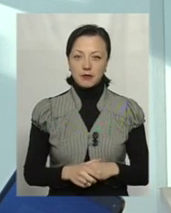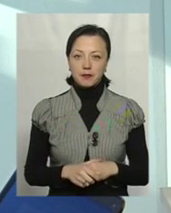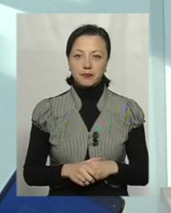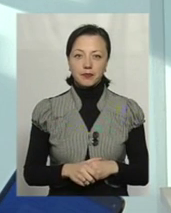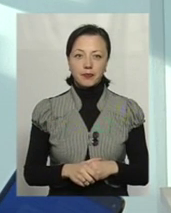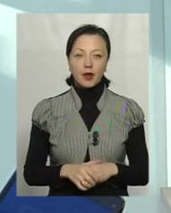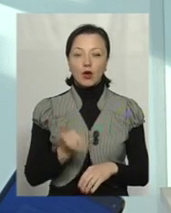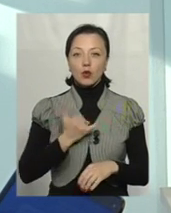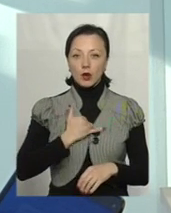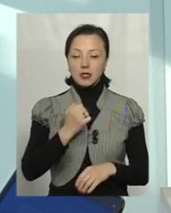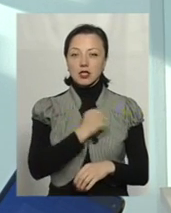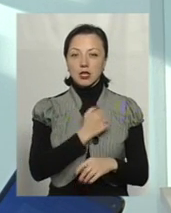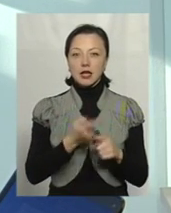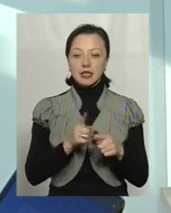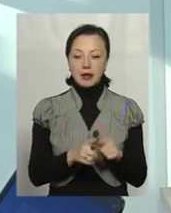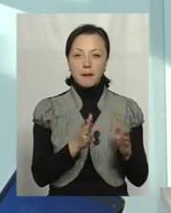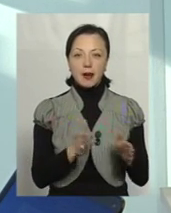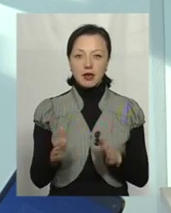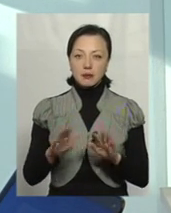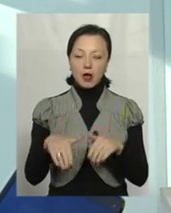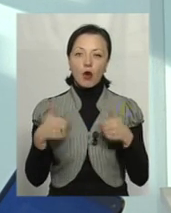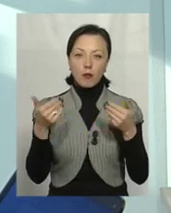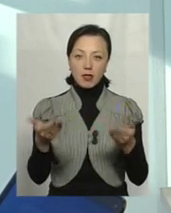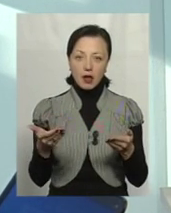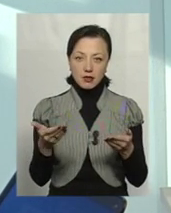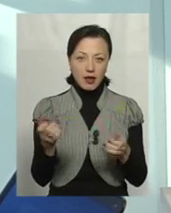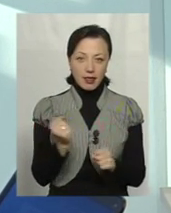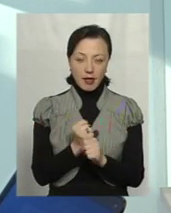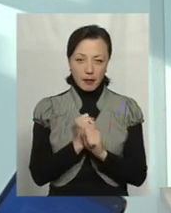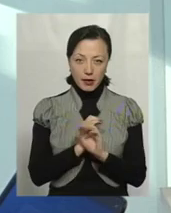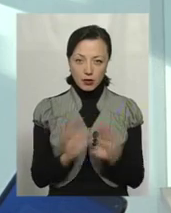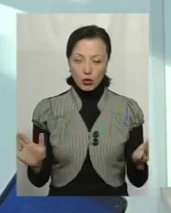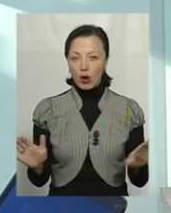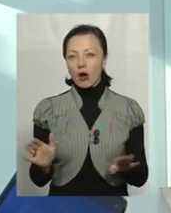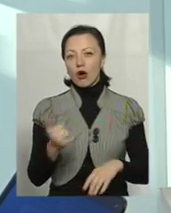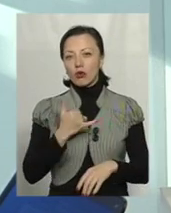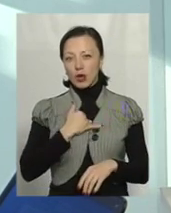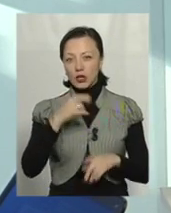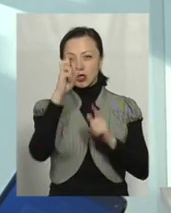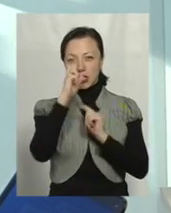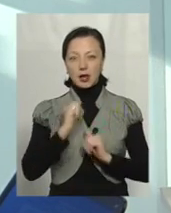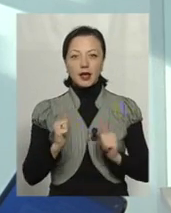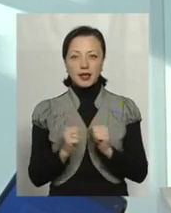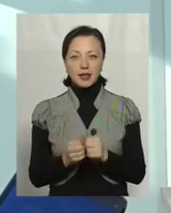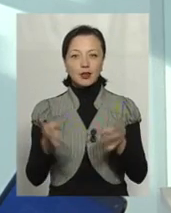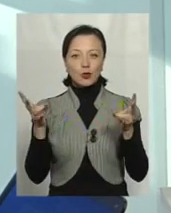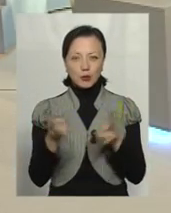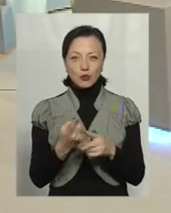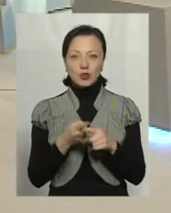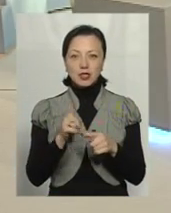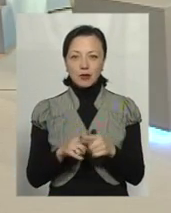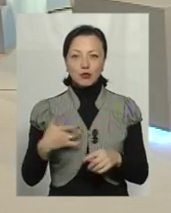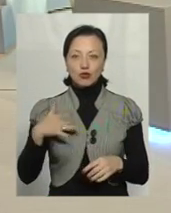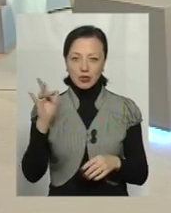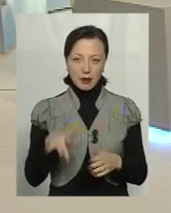У нас, на жаль, цей механізм рекомендацій, як ви розумієте, не працює. В нашій країні необхідно, що це було… самим